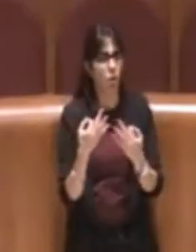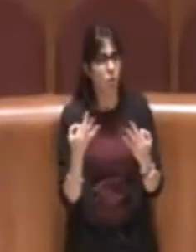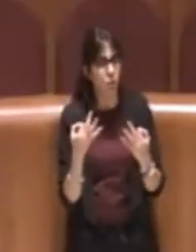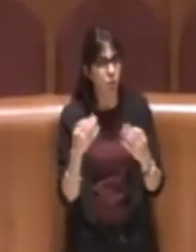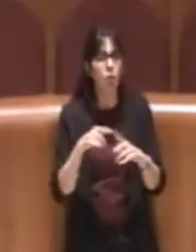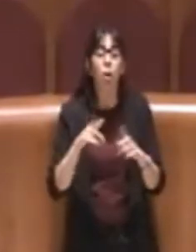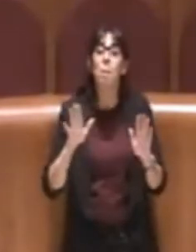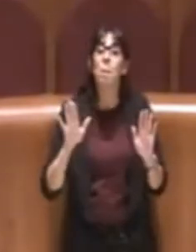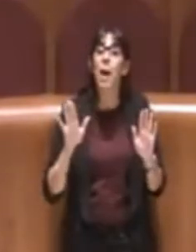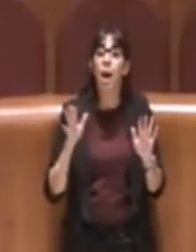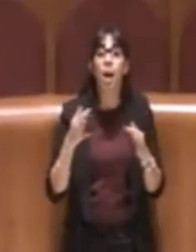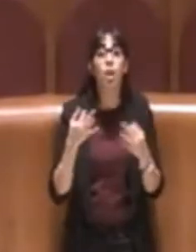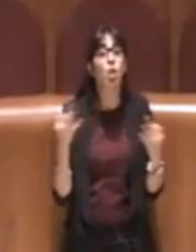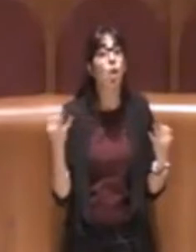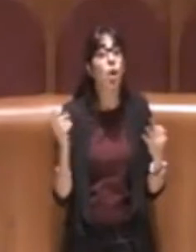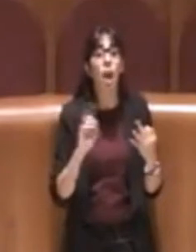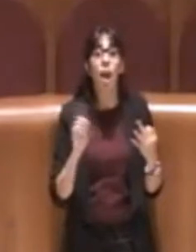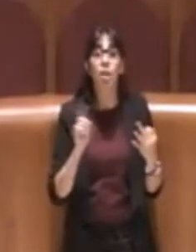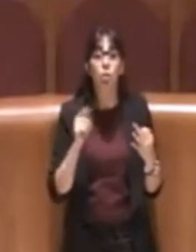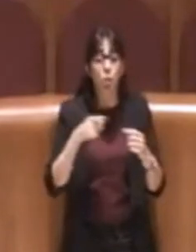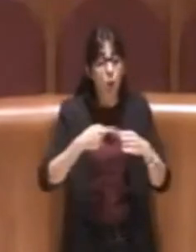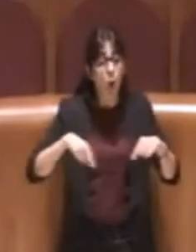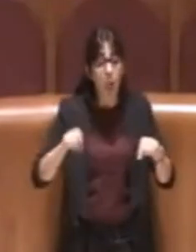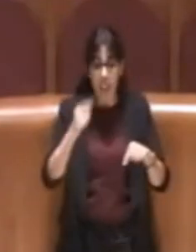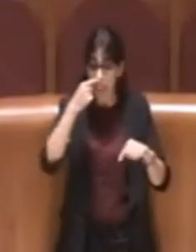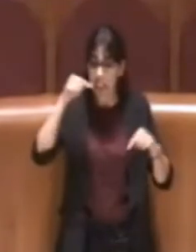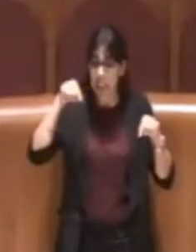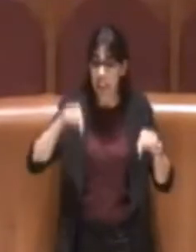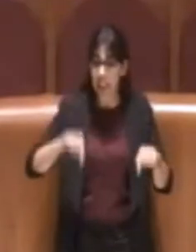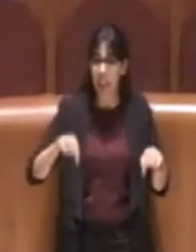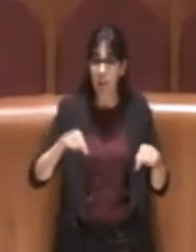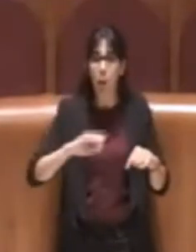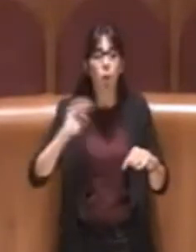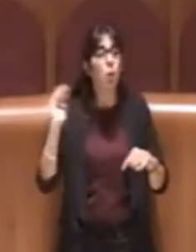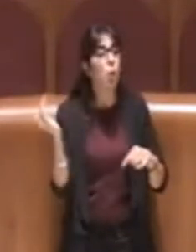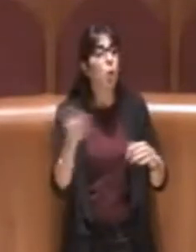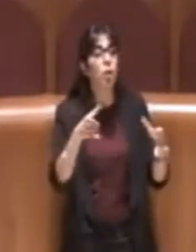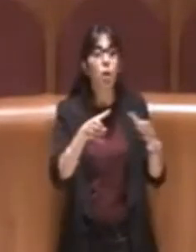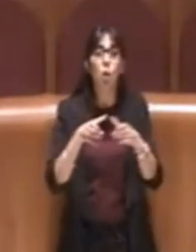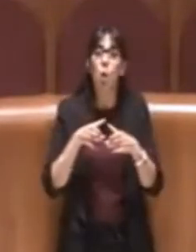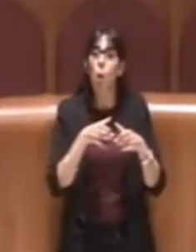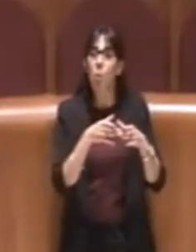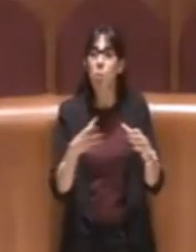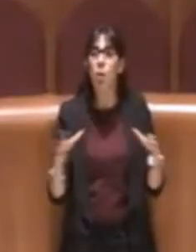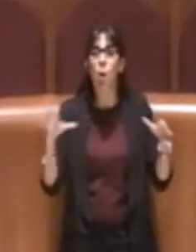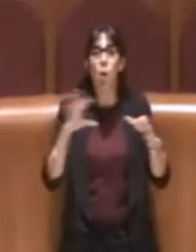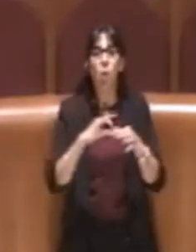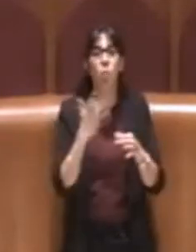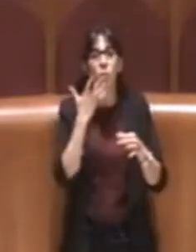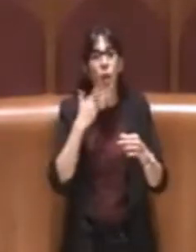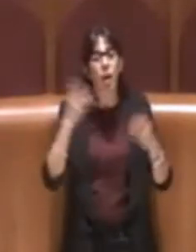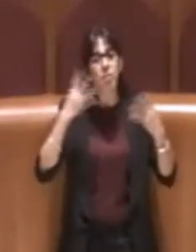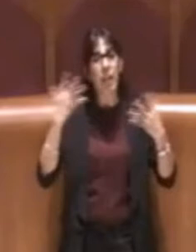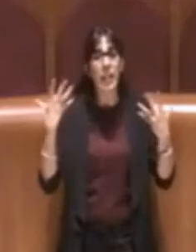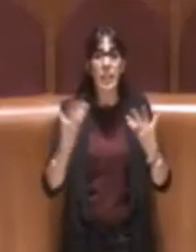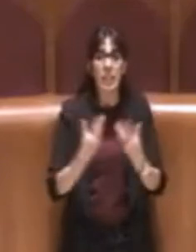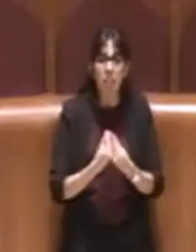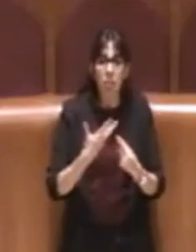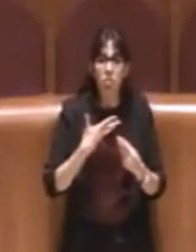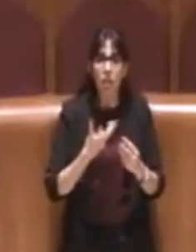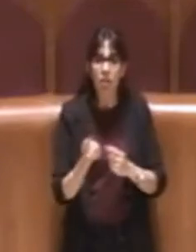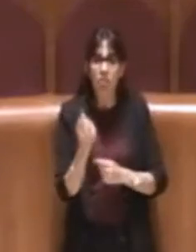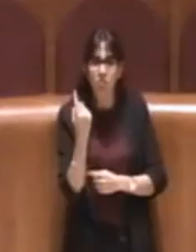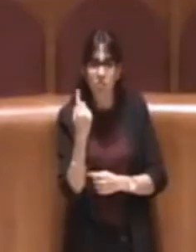logico che in un Consiglio del genere, dove tutte le forze politiche sono unite nel fare un ragionamento, ci siano stati degli